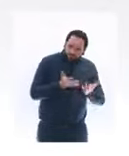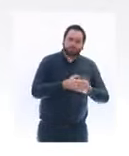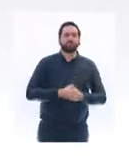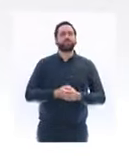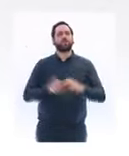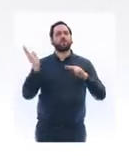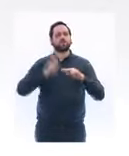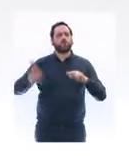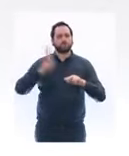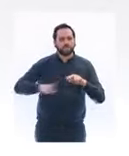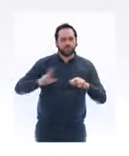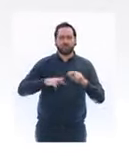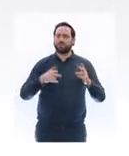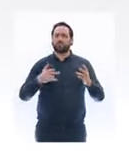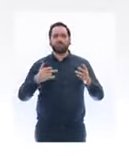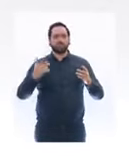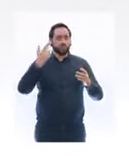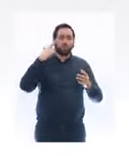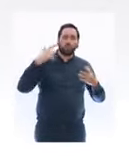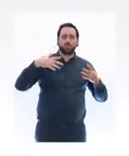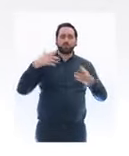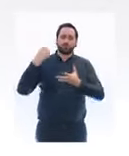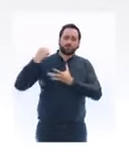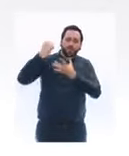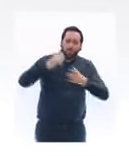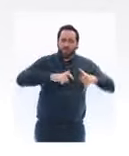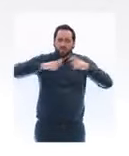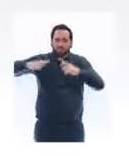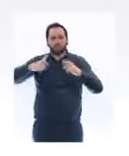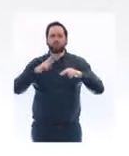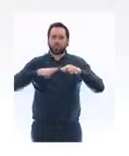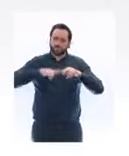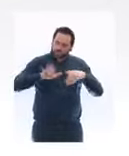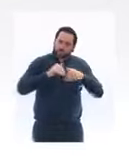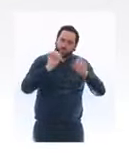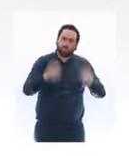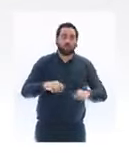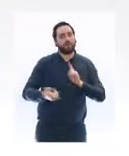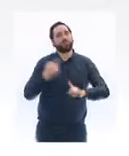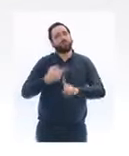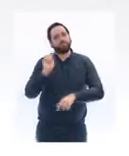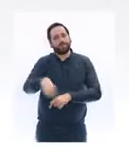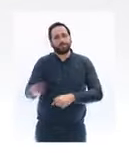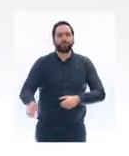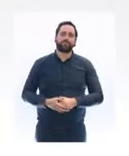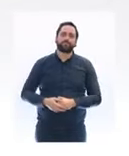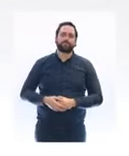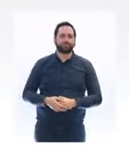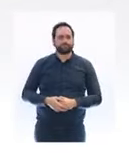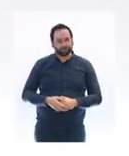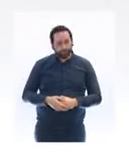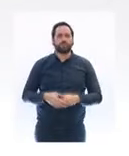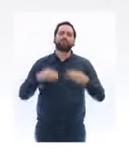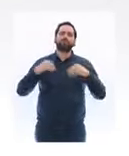restauration de travaux essentielles pour notre patrimoine pourront se poursuivre. Comme la dernière fois, les marchands de journaux resteront